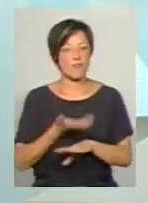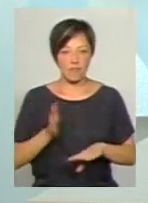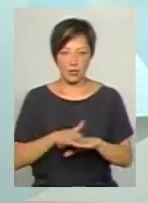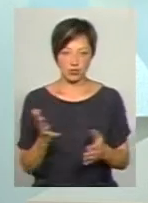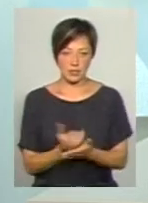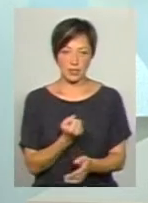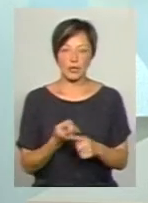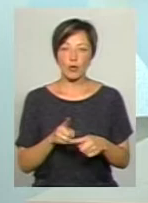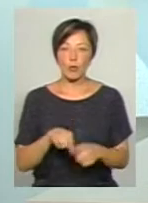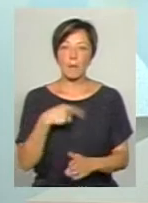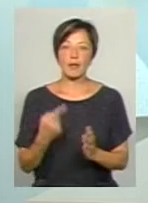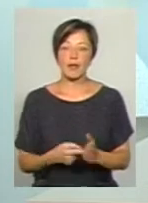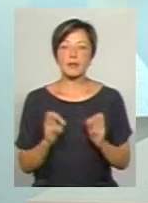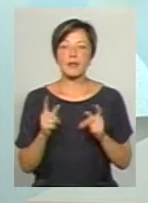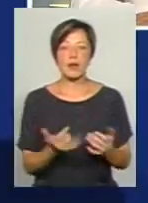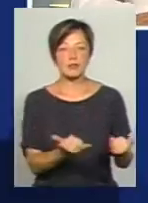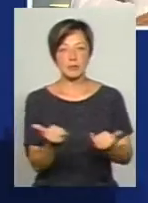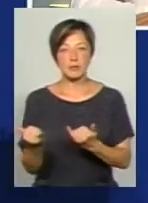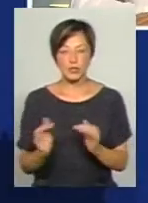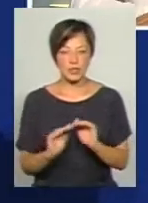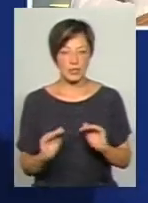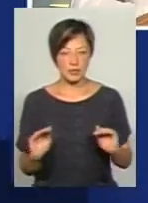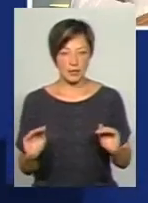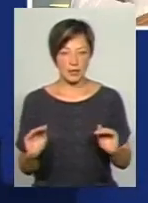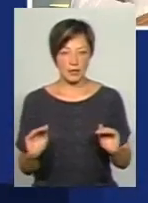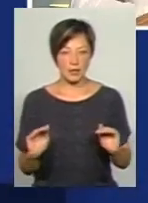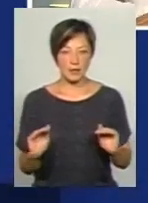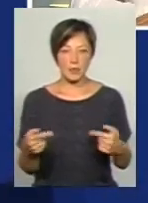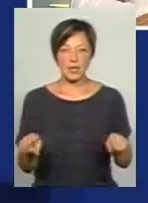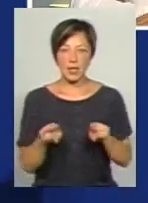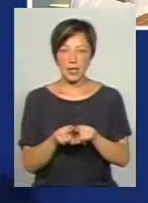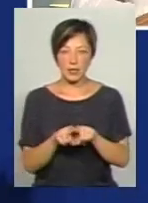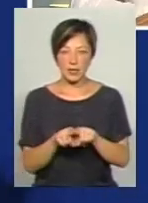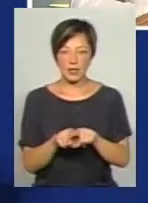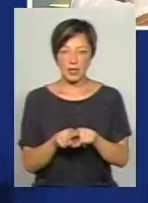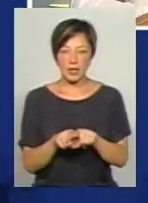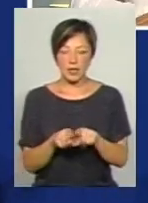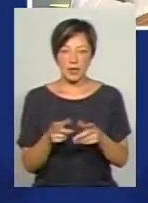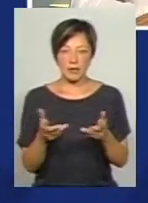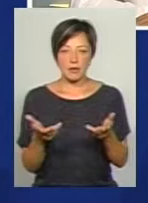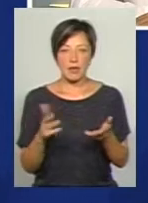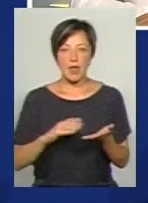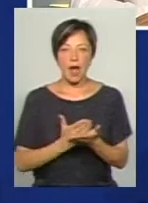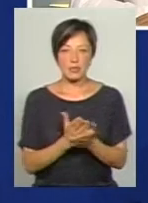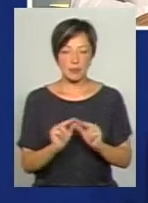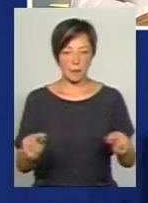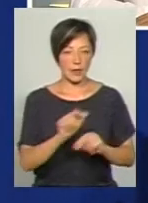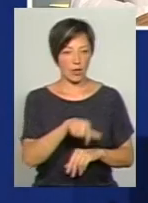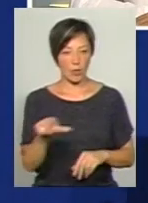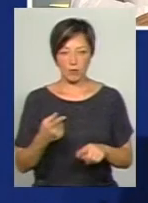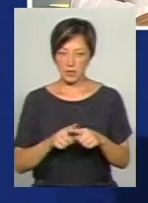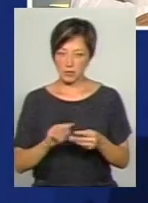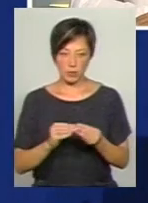І тому питання в тому, як забезпечити тих дітей при такій розпорошеності якісними педагогами, це теж